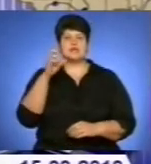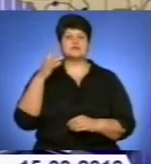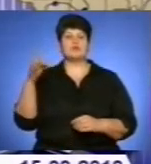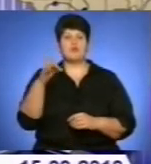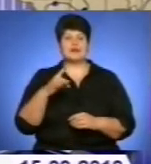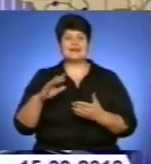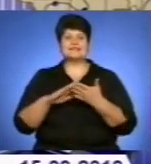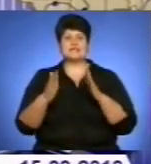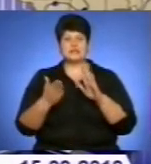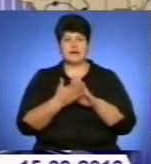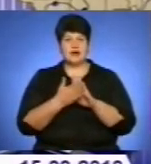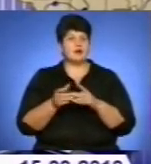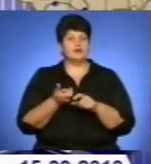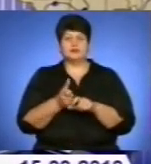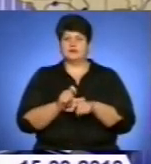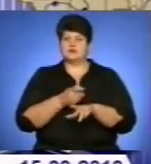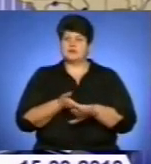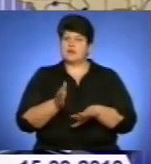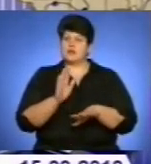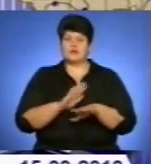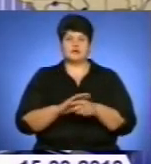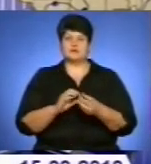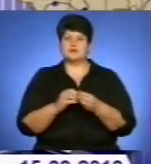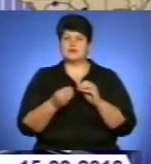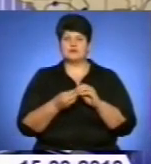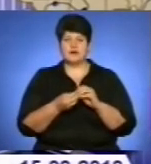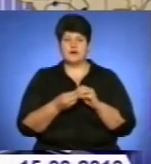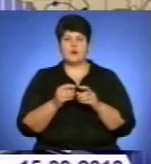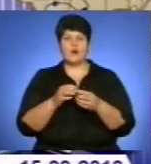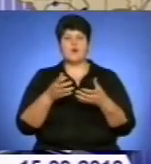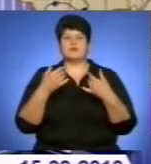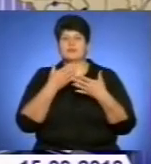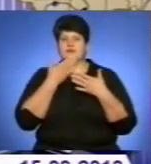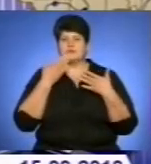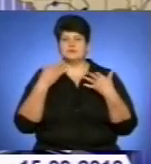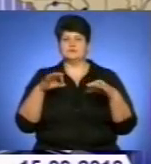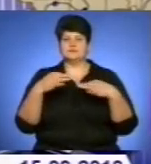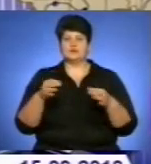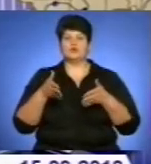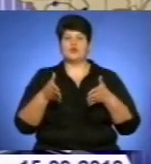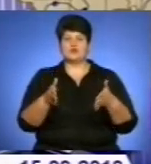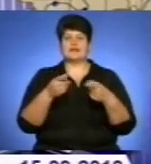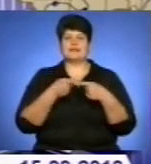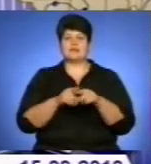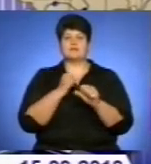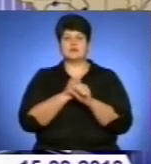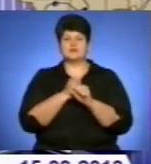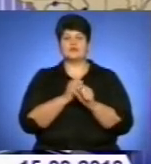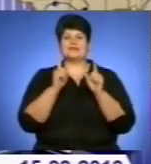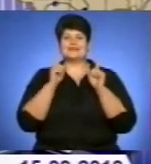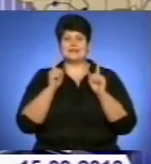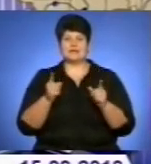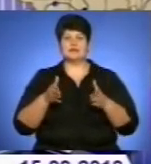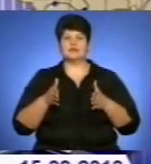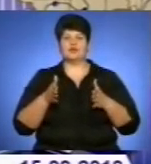ми зараз дізнаємося від журналістки Тетяни Будар. Вона зараз на телефонному зв'язку. Тетяно, яка зараз ситуація на